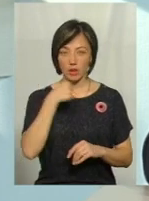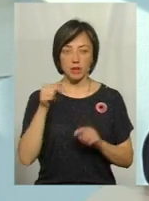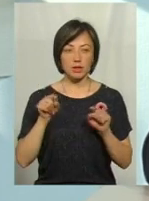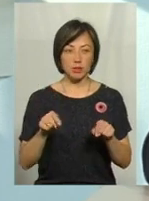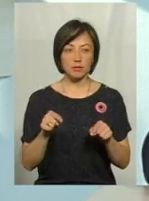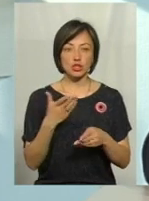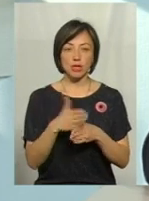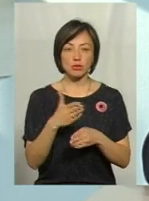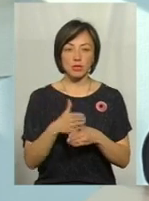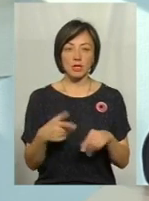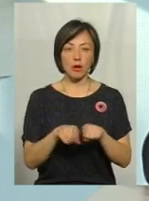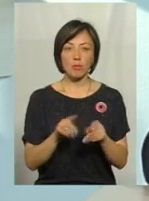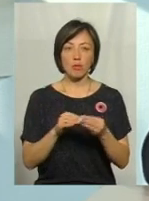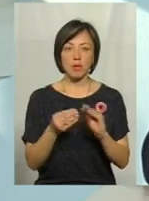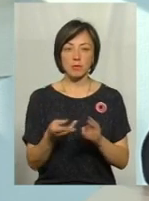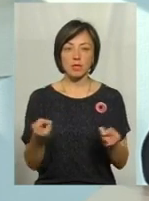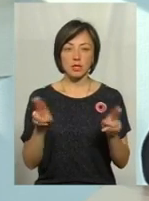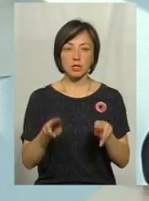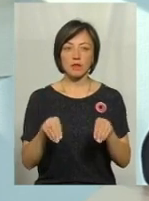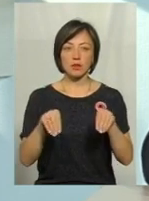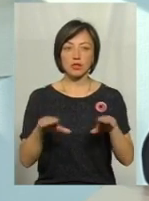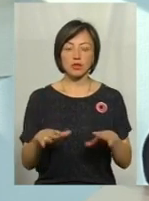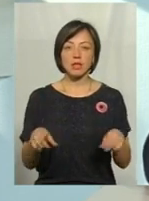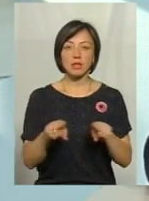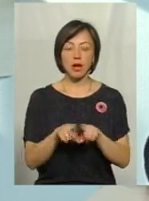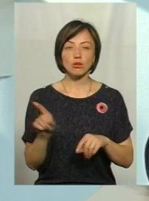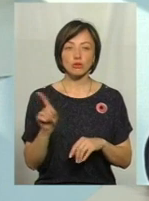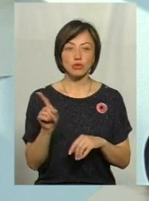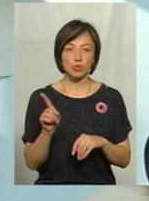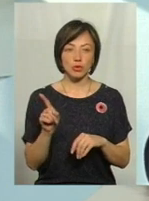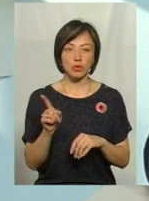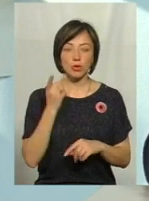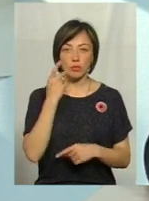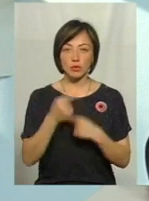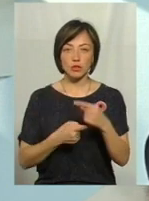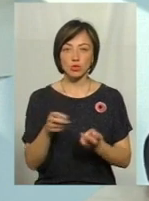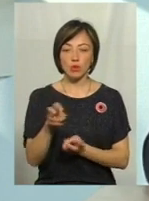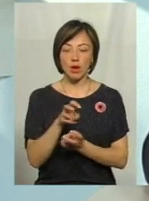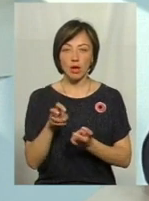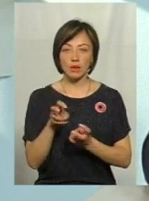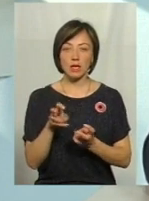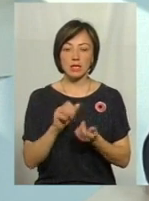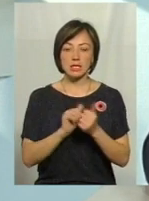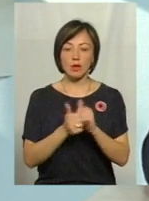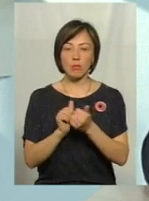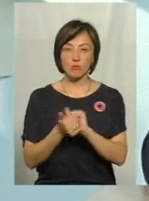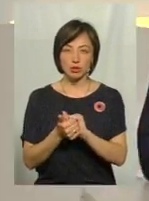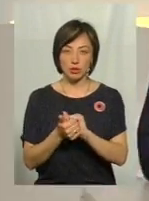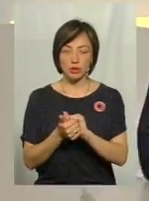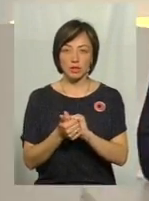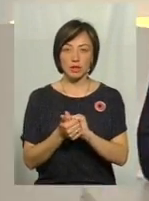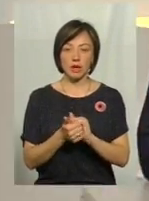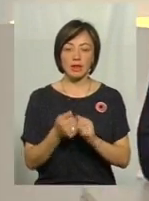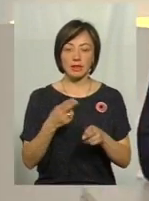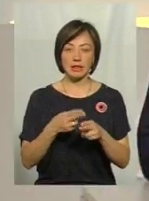частково така проблема залишається, але вона вирішується таким чином, що постійно шукаємо імпортозаміщення, проводимо якісь заміни,